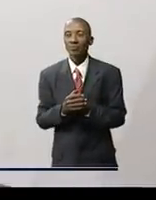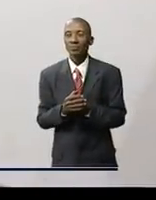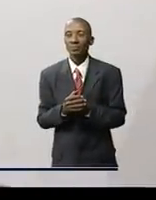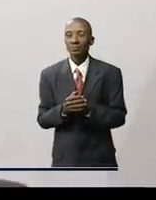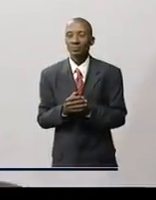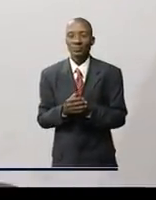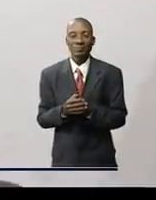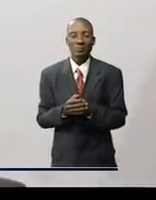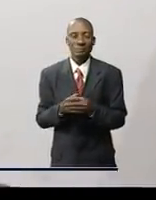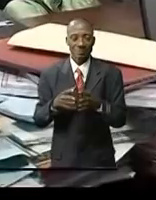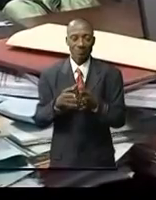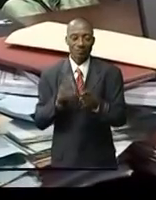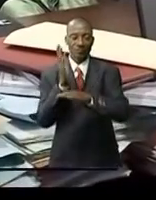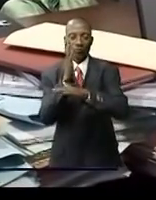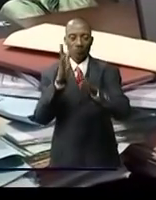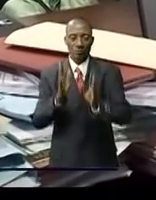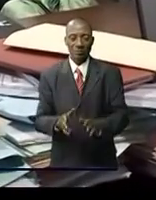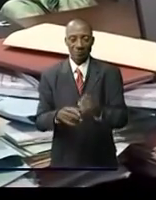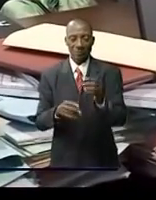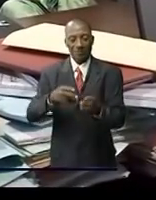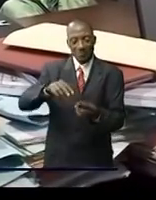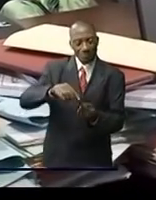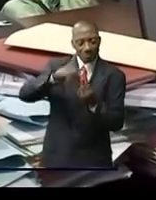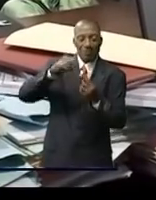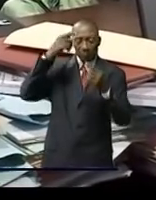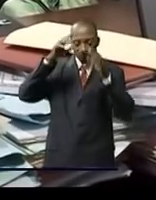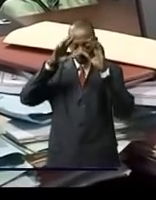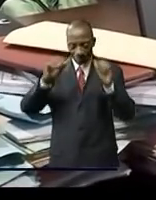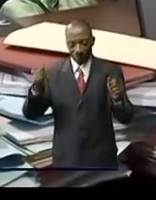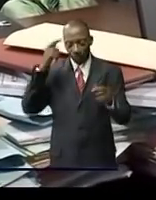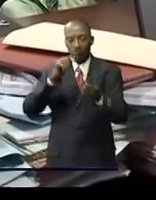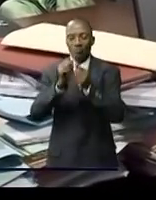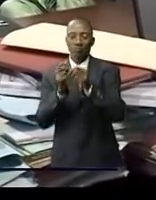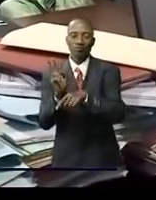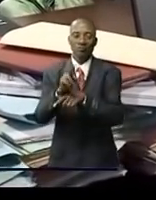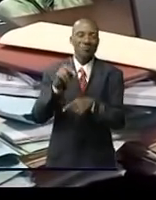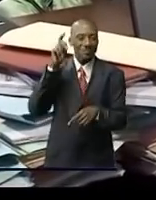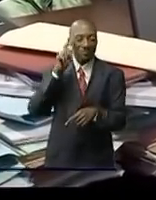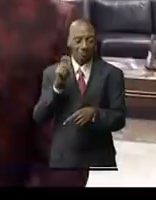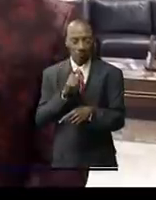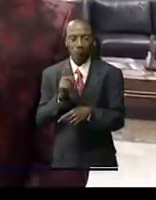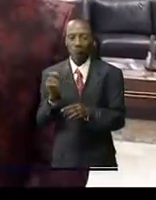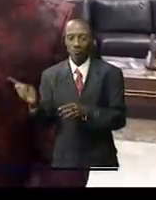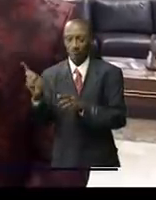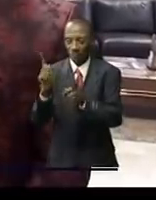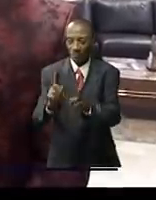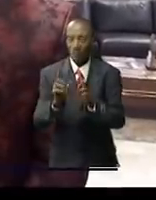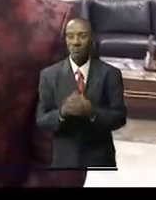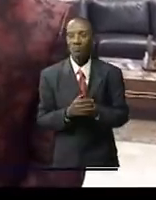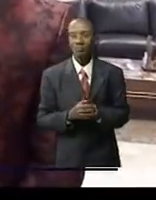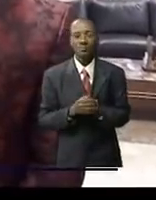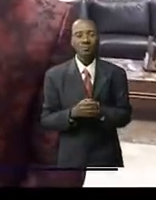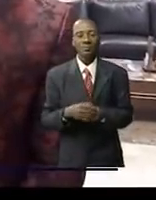par la conseillère spéciale du chef de l'État en charge de violences sexuelles Chantal Yelmoulop C'est vraiment un très grand